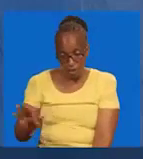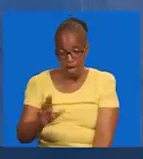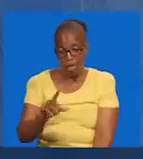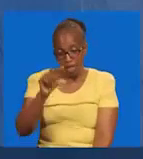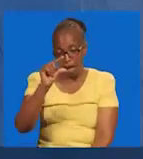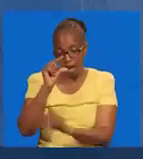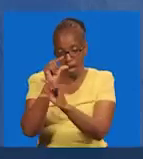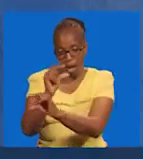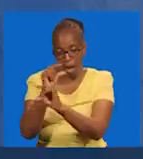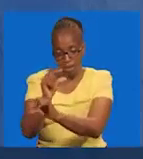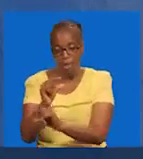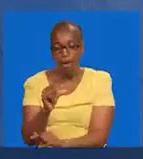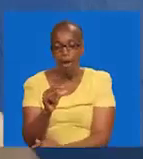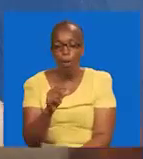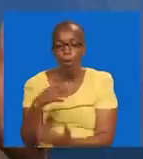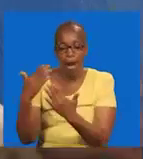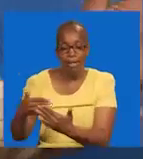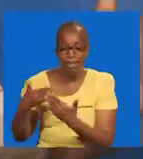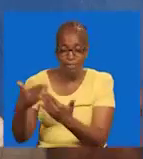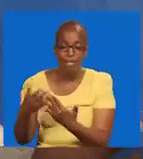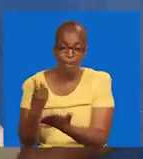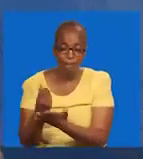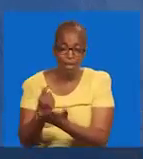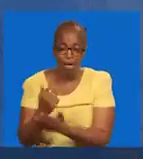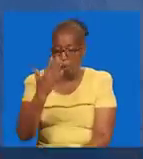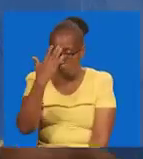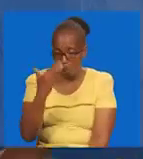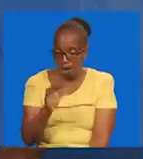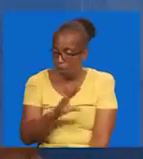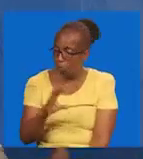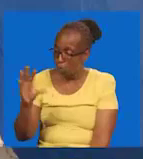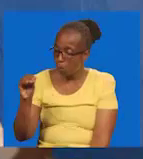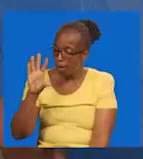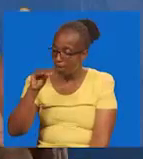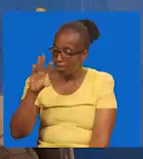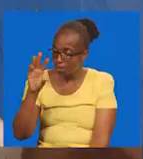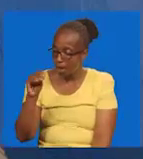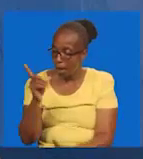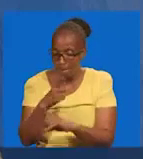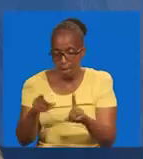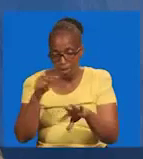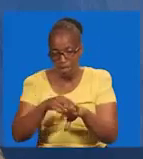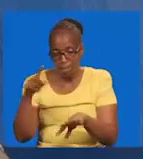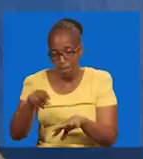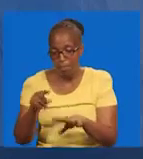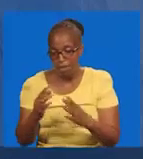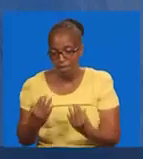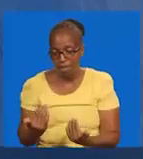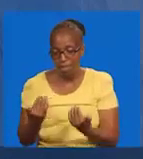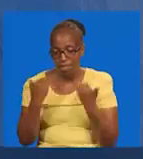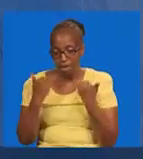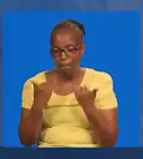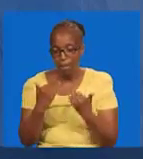Asikari wakapewa pesa. Ili wakaseme. Na wakaonge. Walipo kuwa wamelala. Shetani